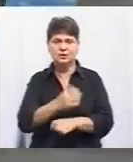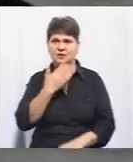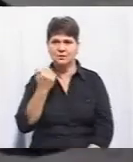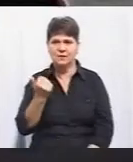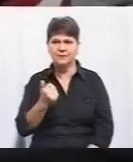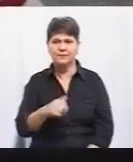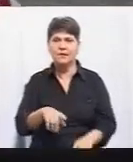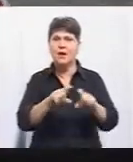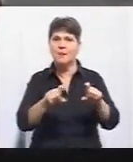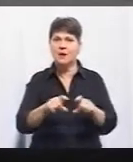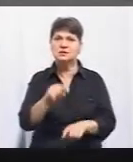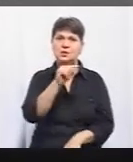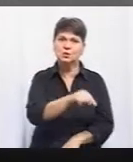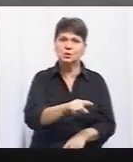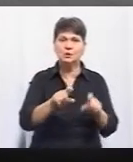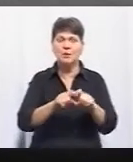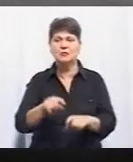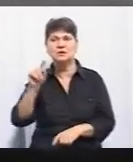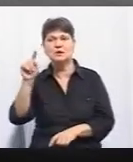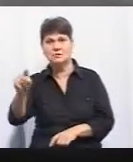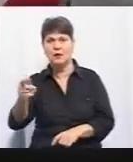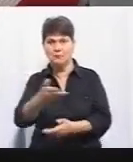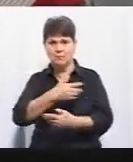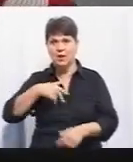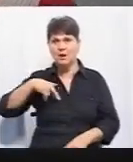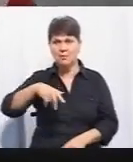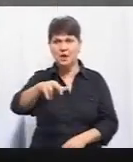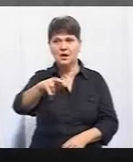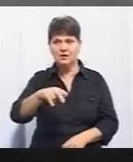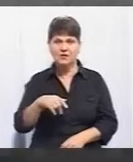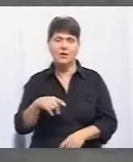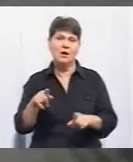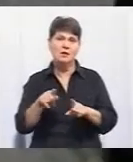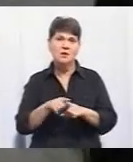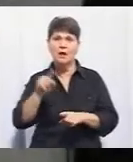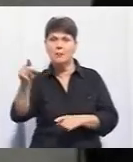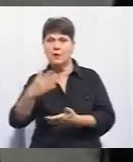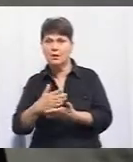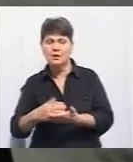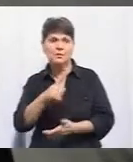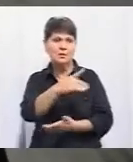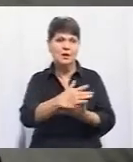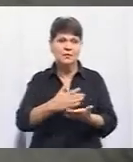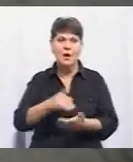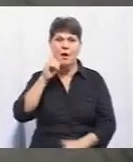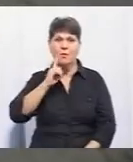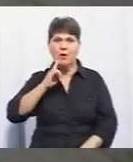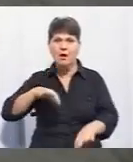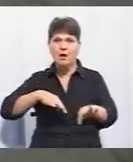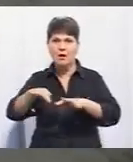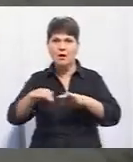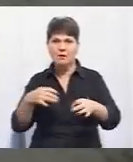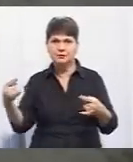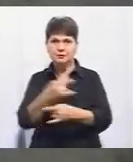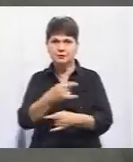Магазин тут, магазин там. Ми ж переходимо, от тут такий хліб, там такий хліб. Поки всі машини не проїдуть,